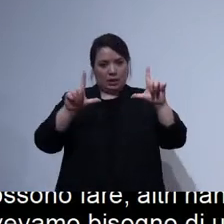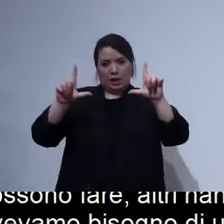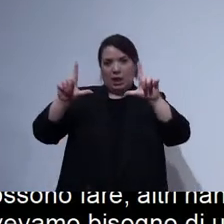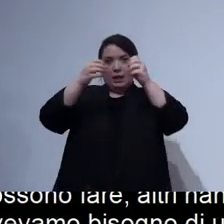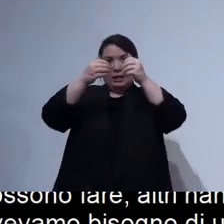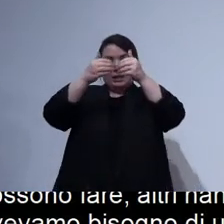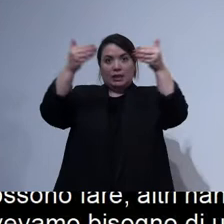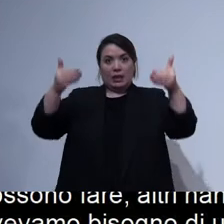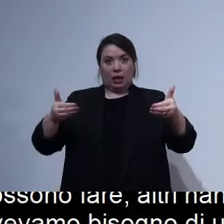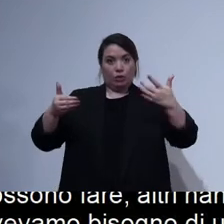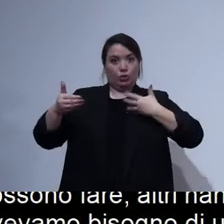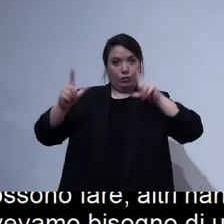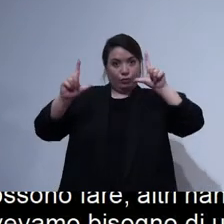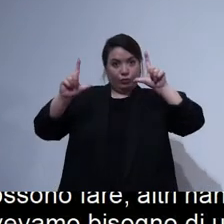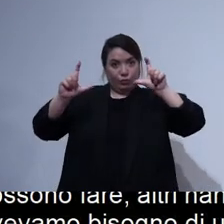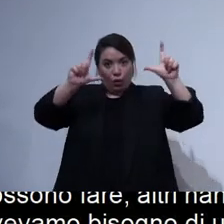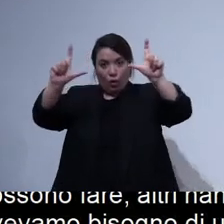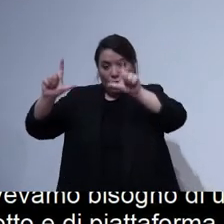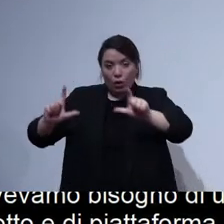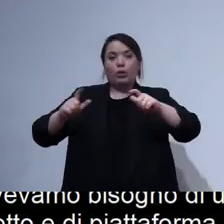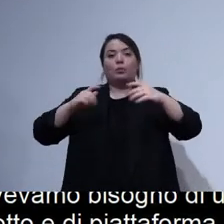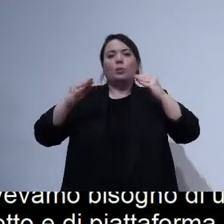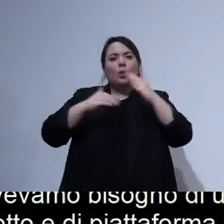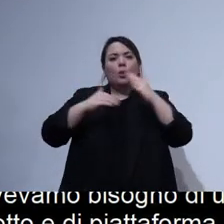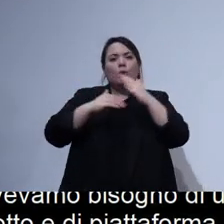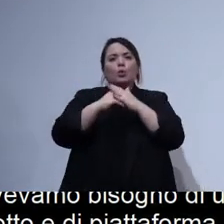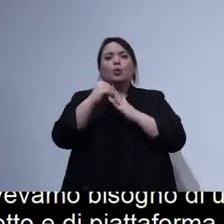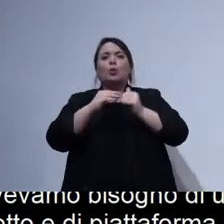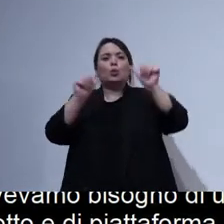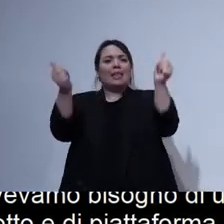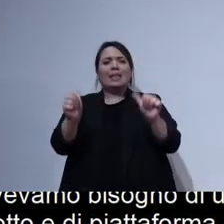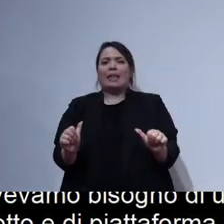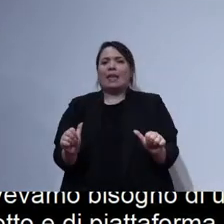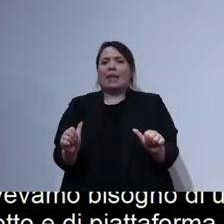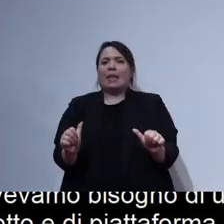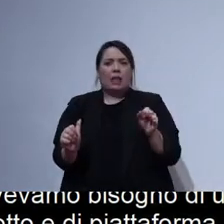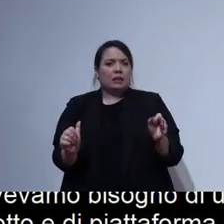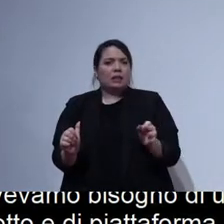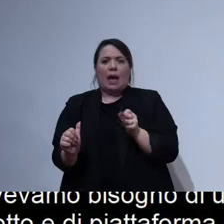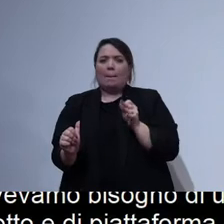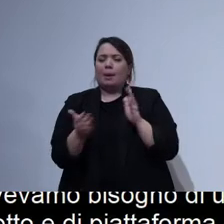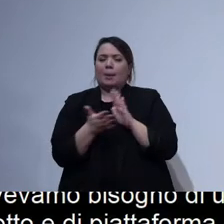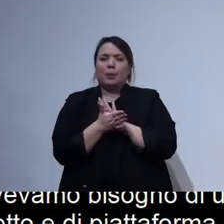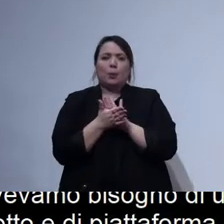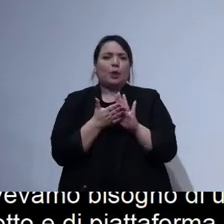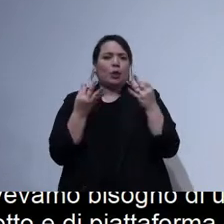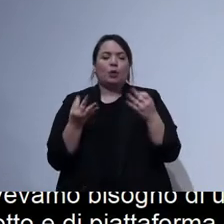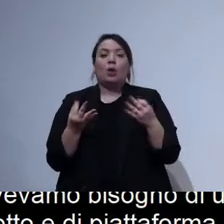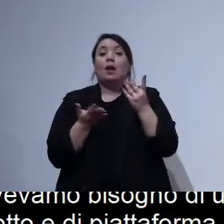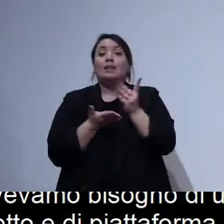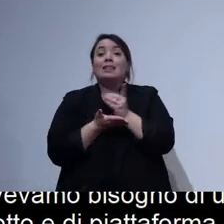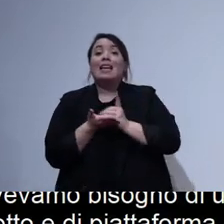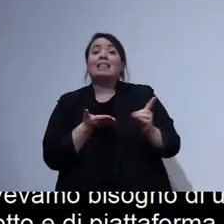la struttura, il layout, quello che è definito è sempre stato fondamentale. Ma il design